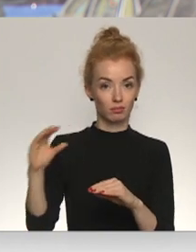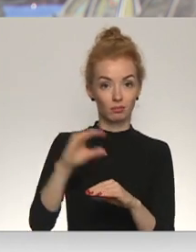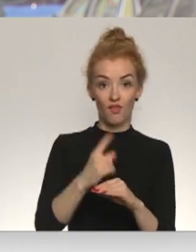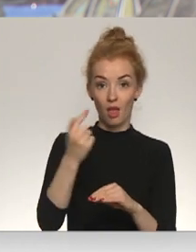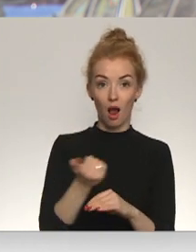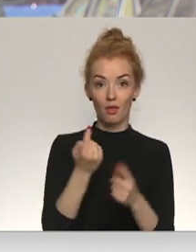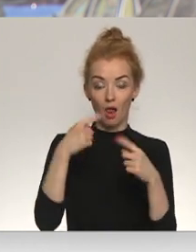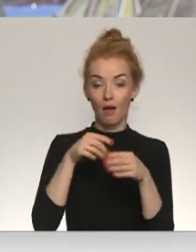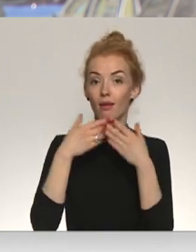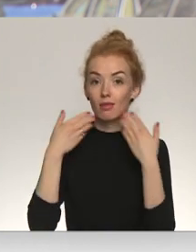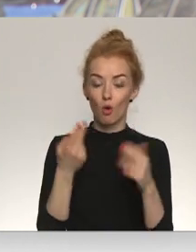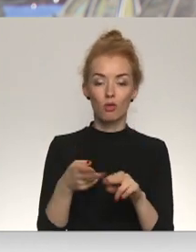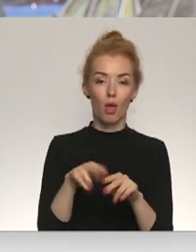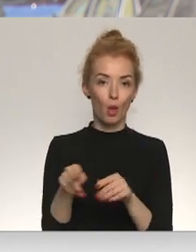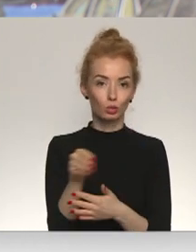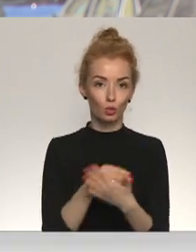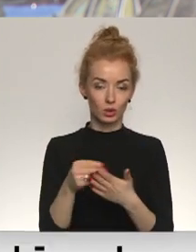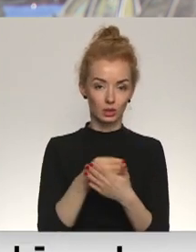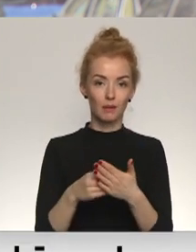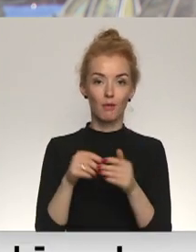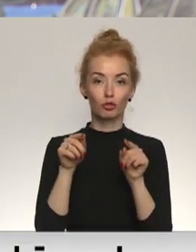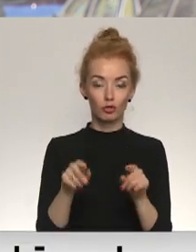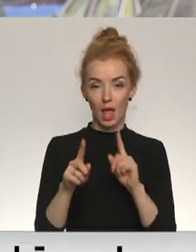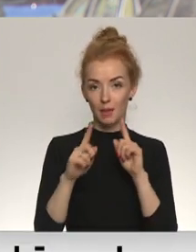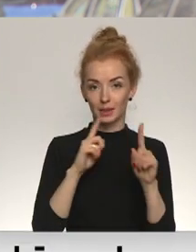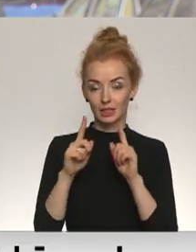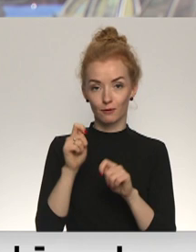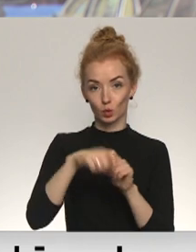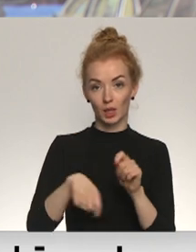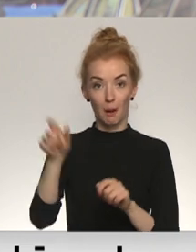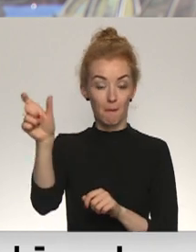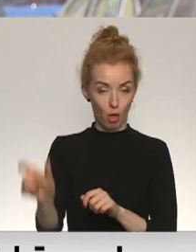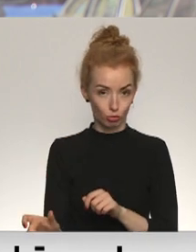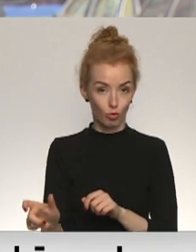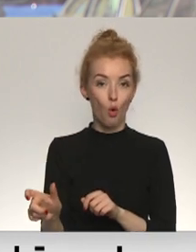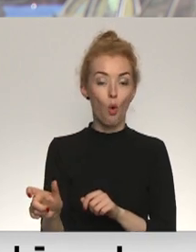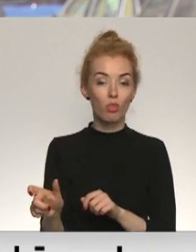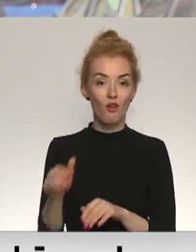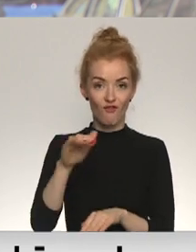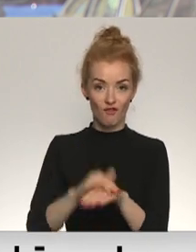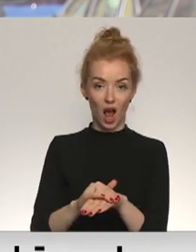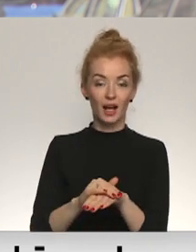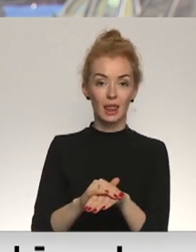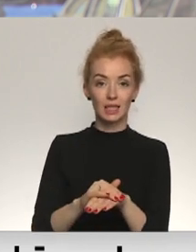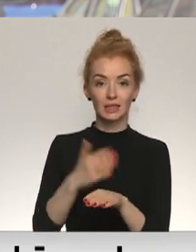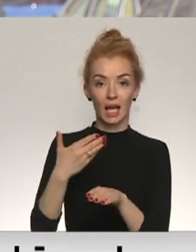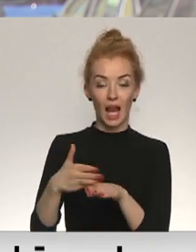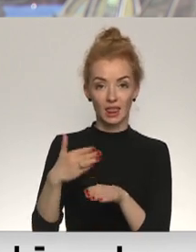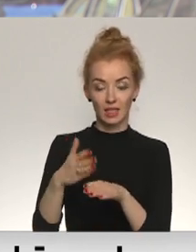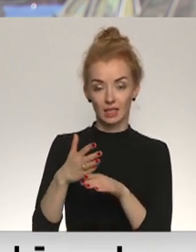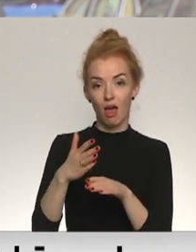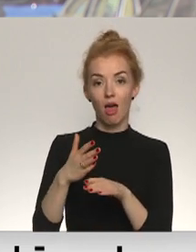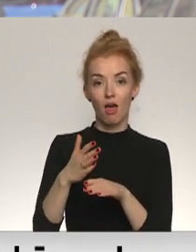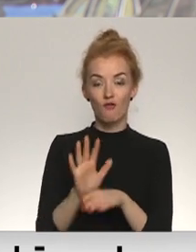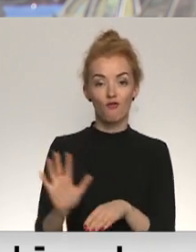gadu laikā. Tas nozīmē to, ka šī administratīva sodītā persona faktiski kreditēja savā veidā,